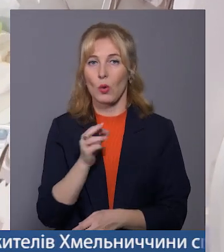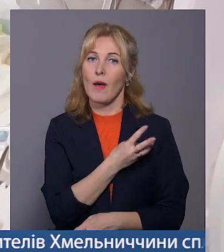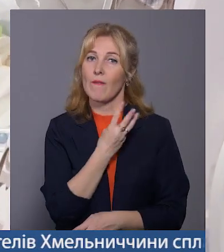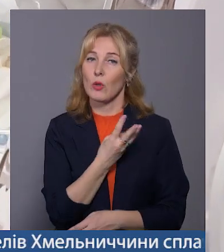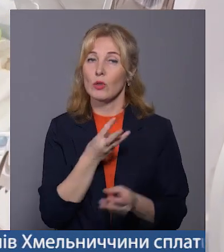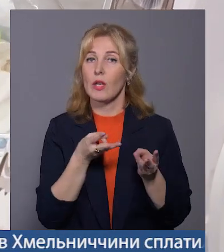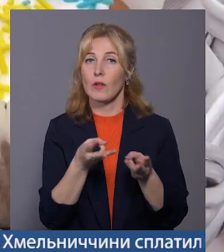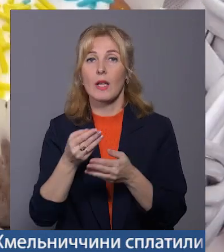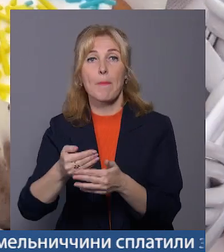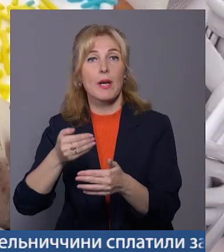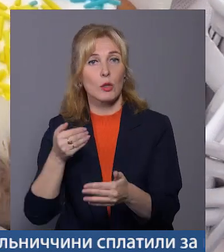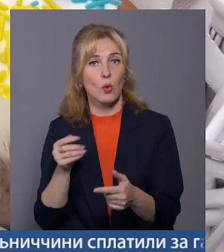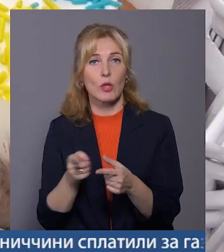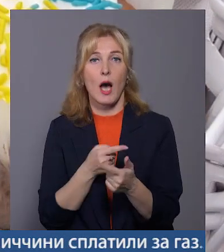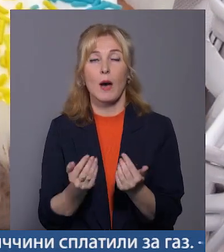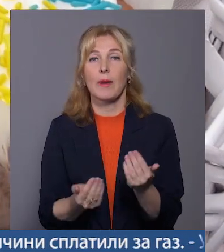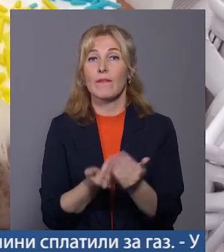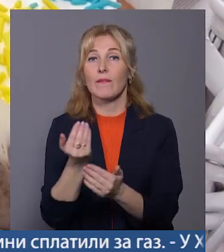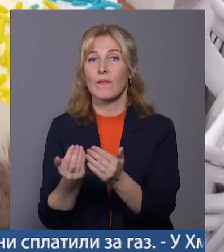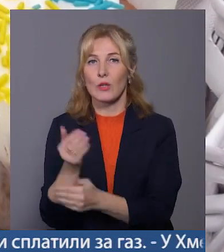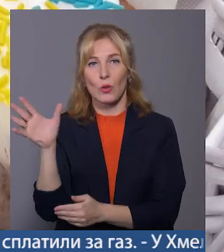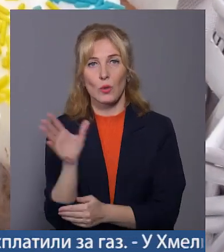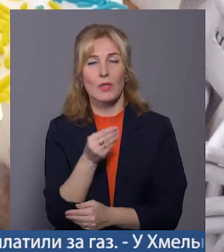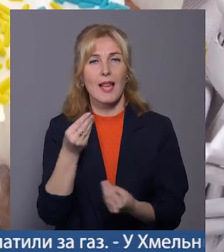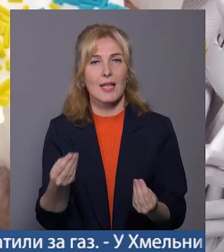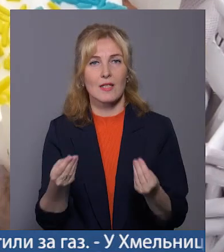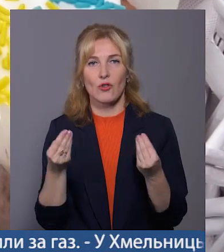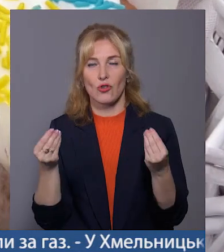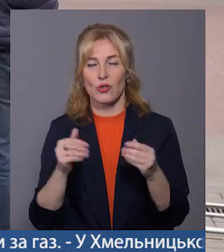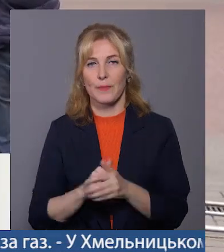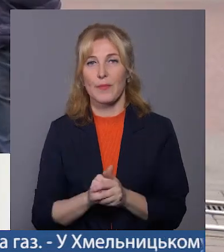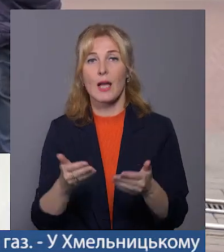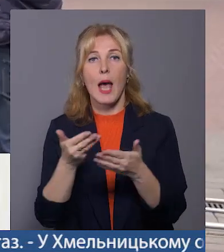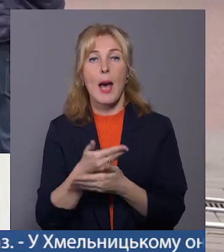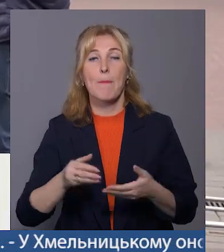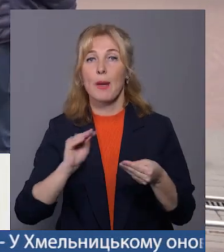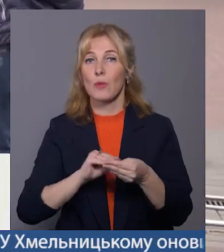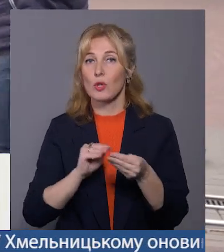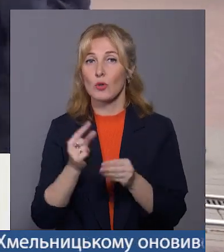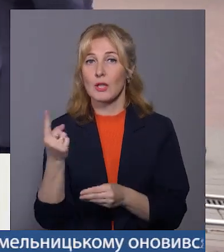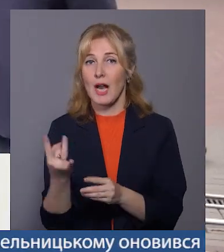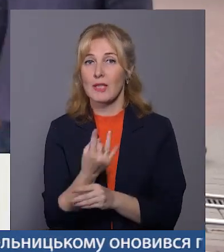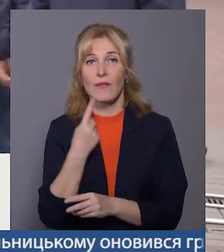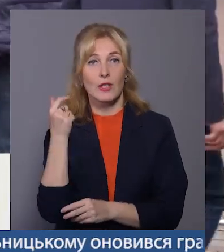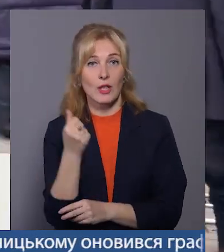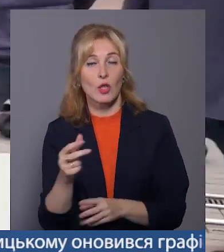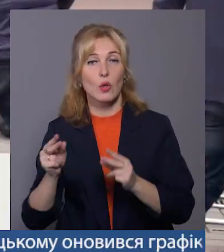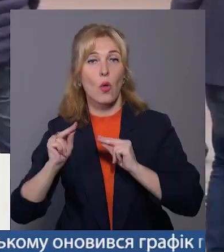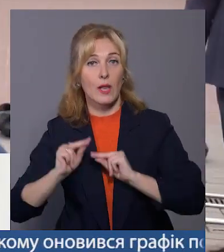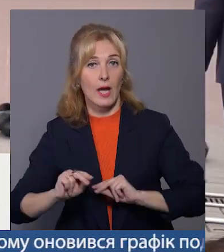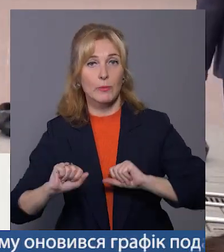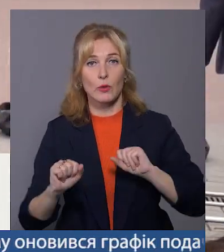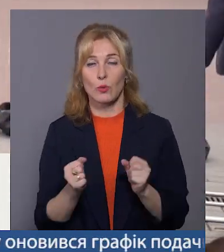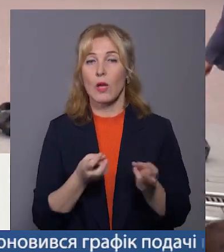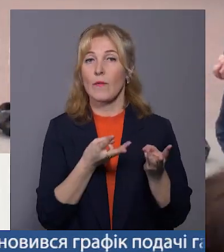випікали напередодні, аби на прилавок виставити усе найсвіжіше. Ми постійно раз в тиждень з колегами, з друзями випікаємо